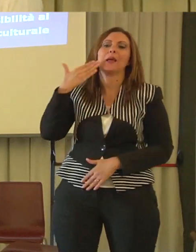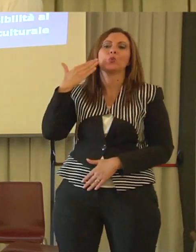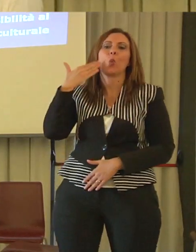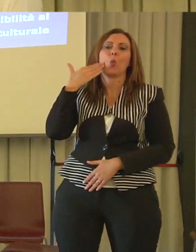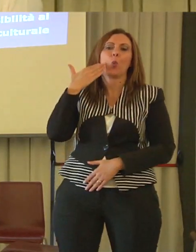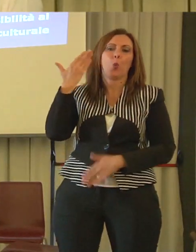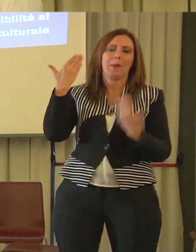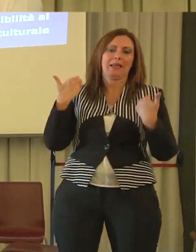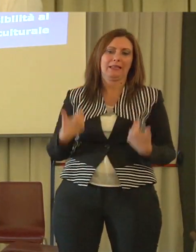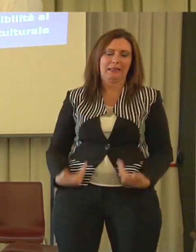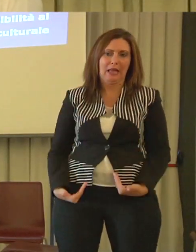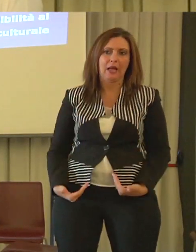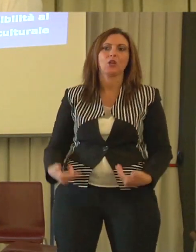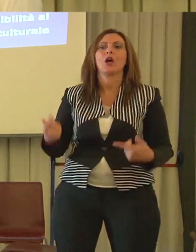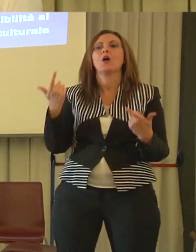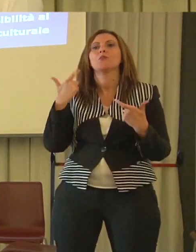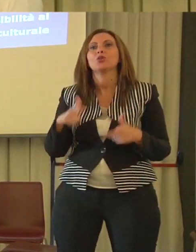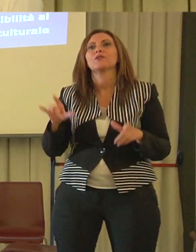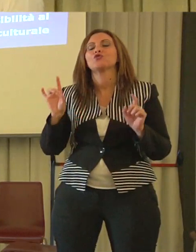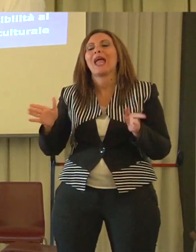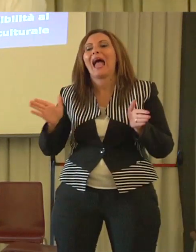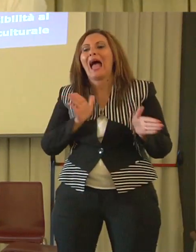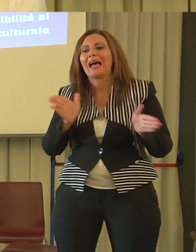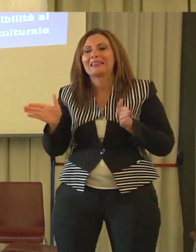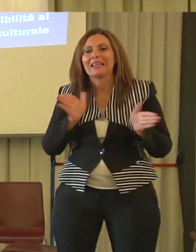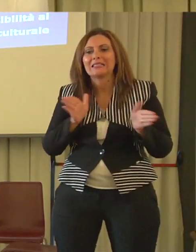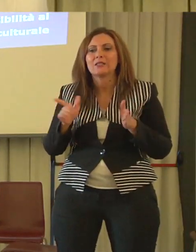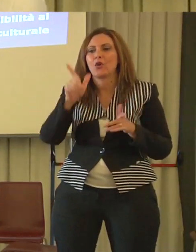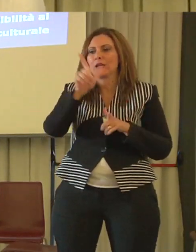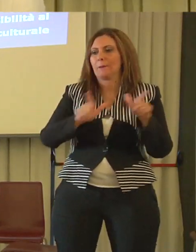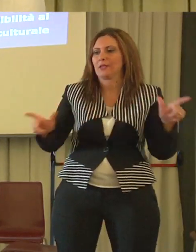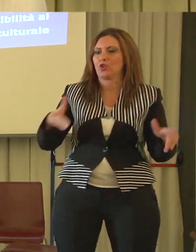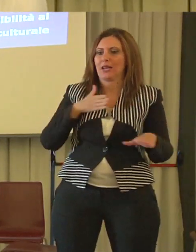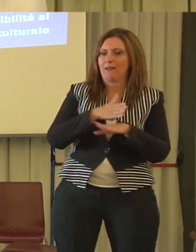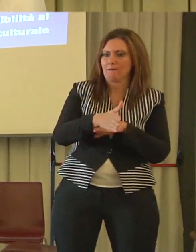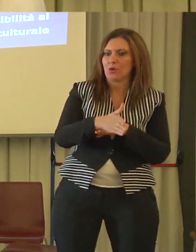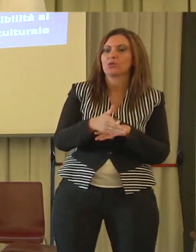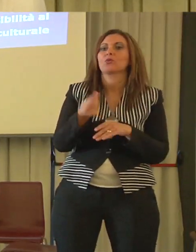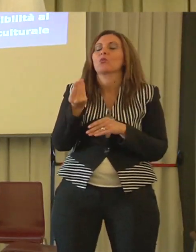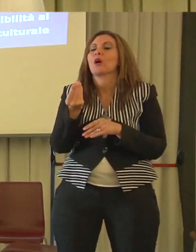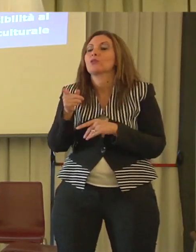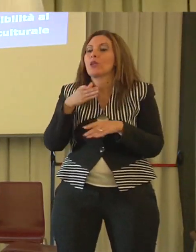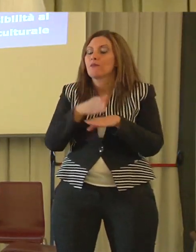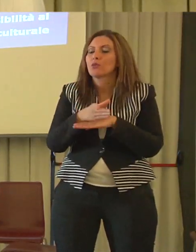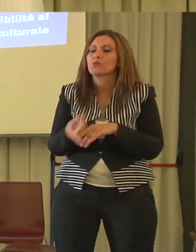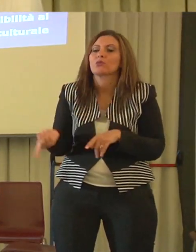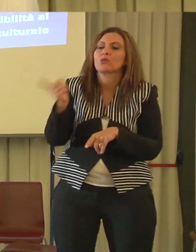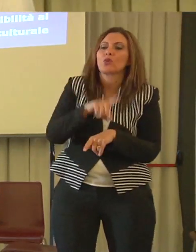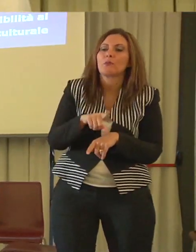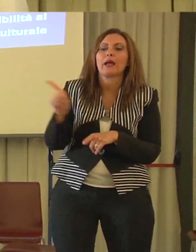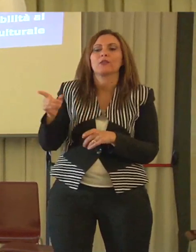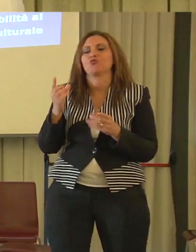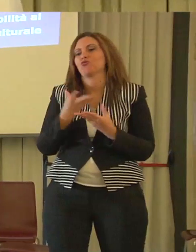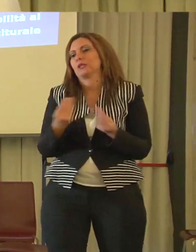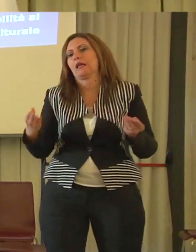le attenzioni che l'Inail dà all'infortunato, all'indomani di un infortunio. Vero è che